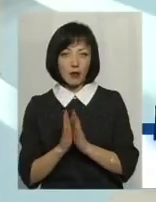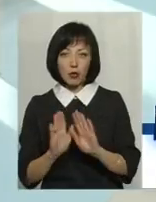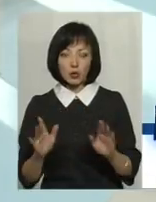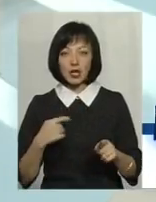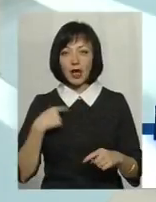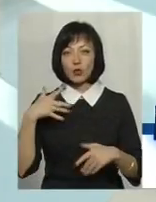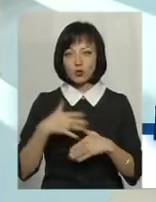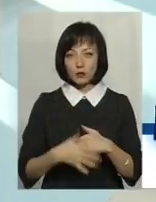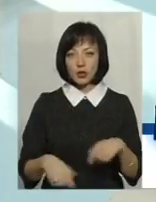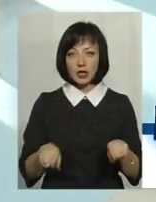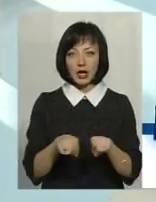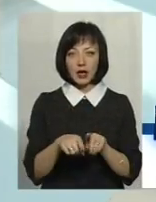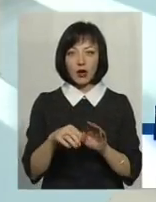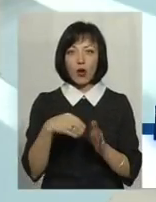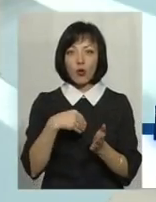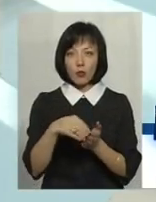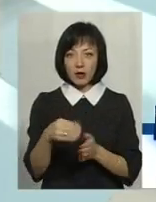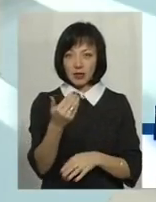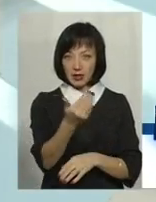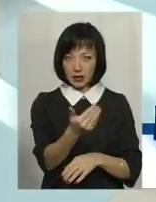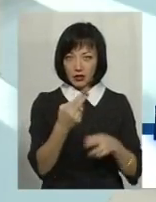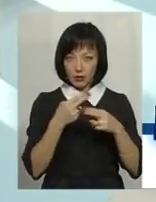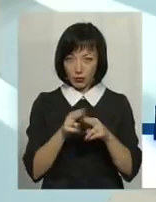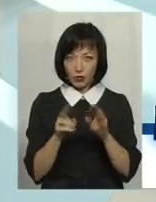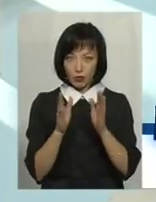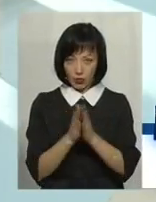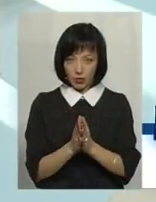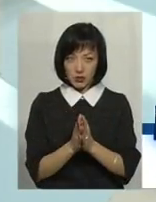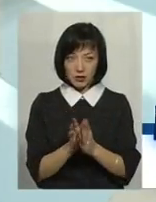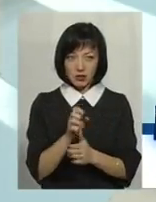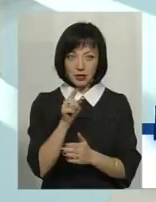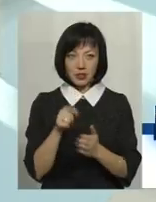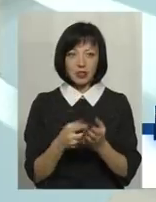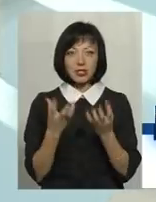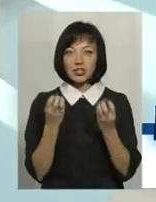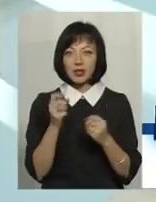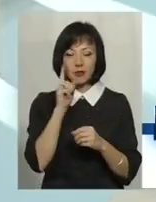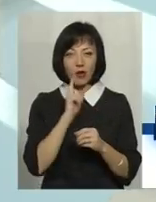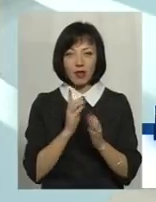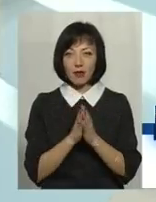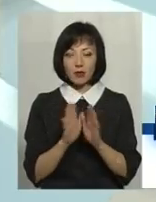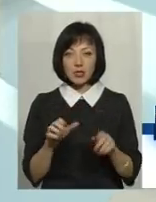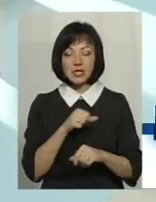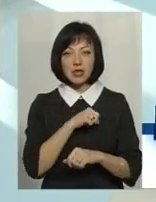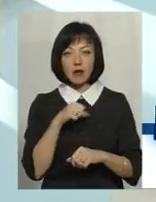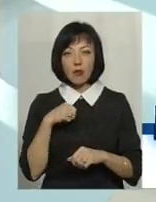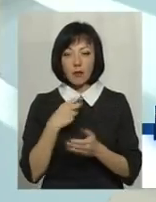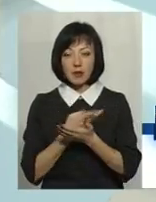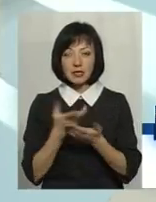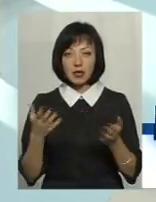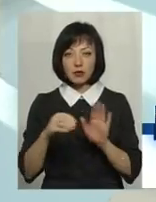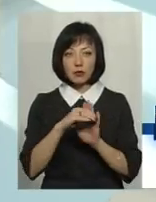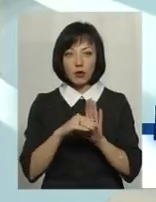Я розумію, що такі програми... Купити їхню технологію просять? Ще наразі не просять, бо безпосередньо самої презентації